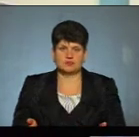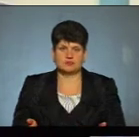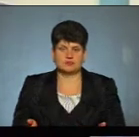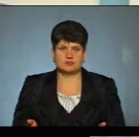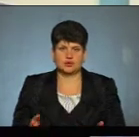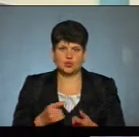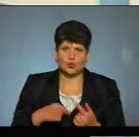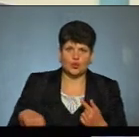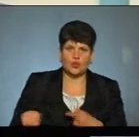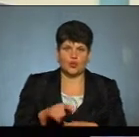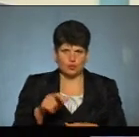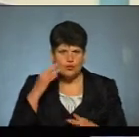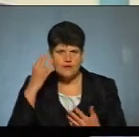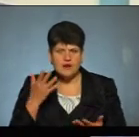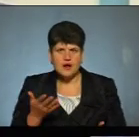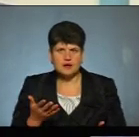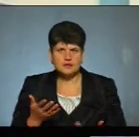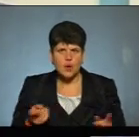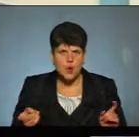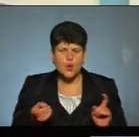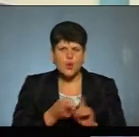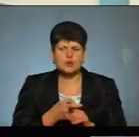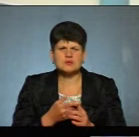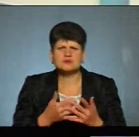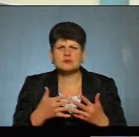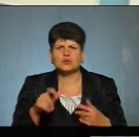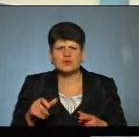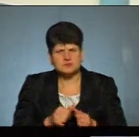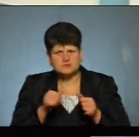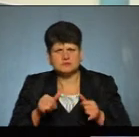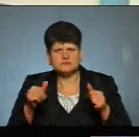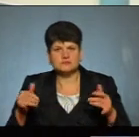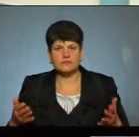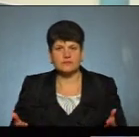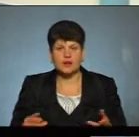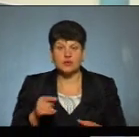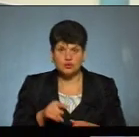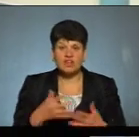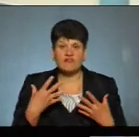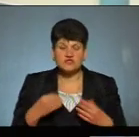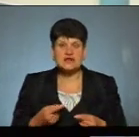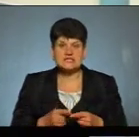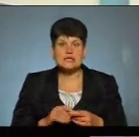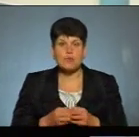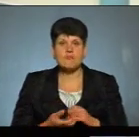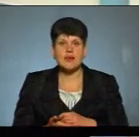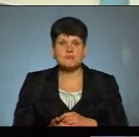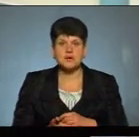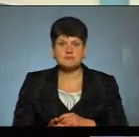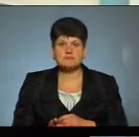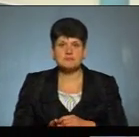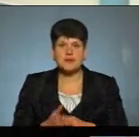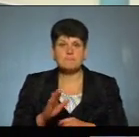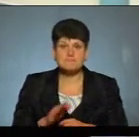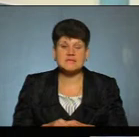коло осіб, уявляєте собі, контакт них наскільки збільшується, і тоді вже оце проблема. І після того,